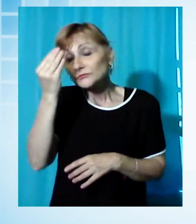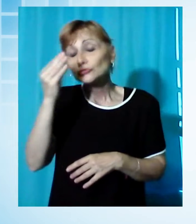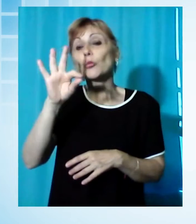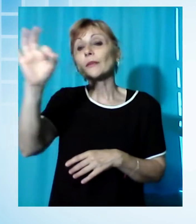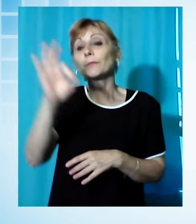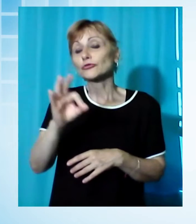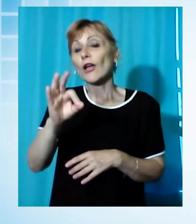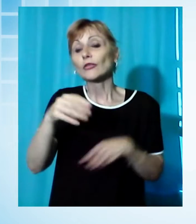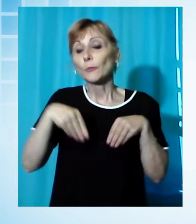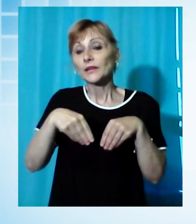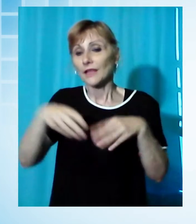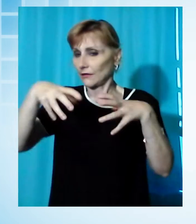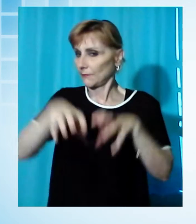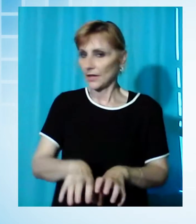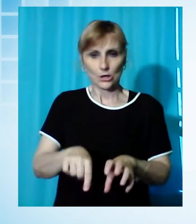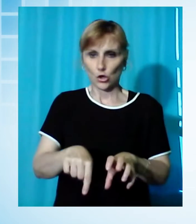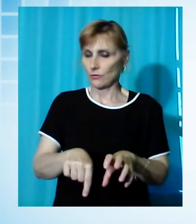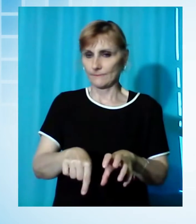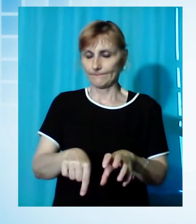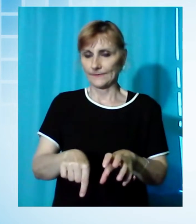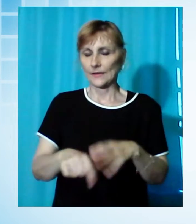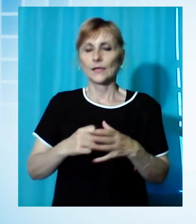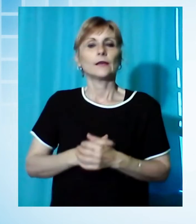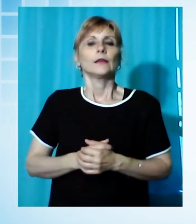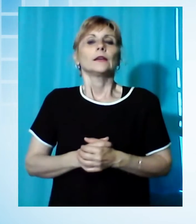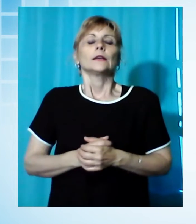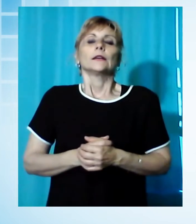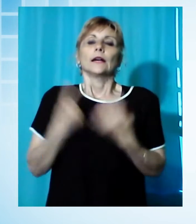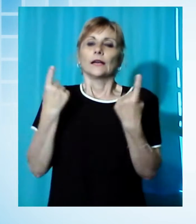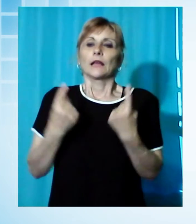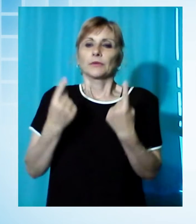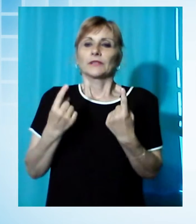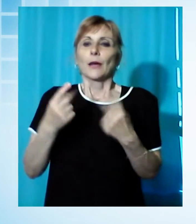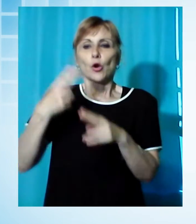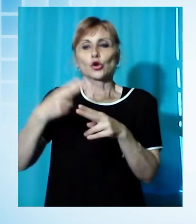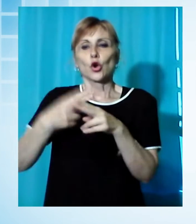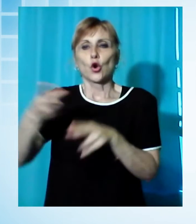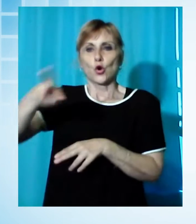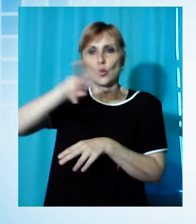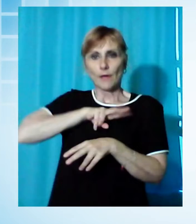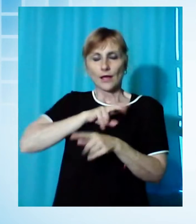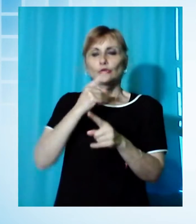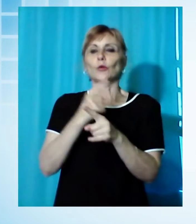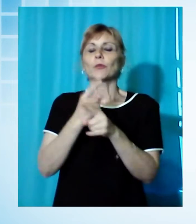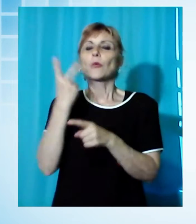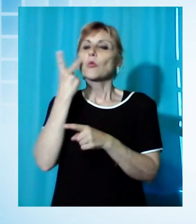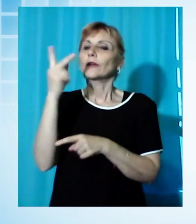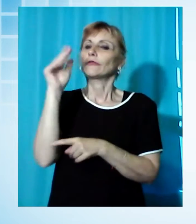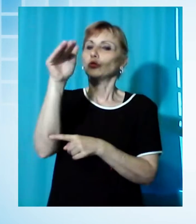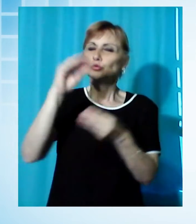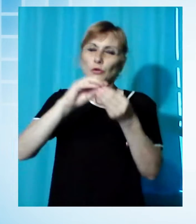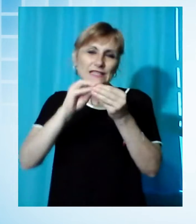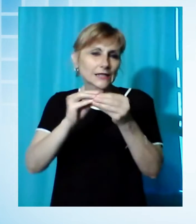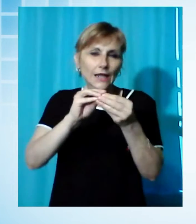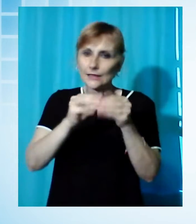nostri alberghi. In attesa dunque di risposte da Roma si deve guardare al futuro con una strategia. Secondo Bracciotti